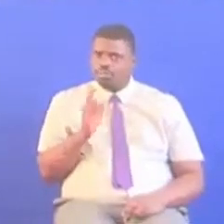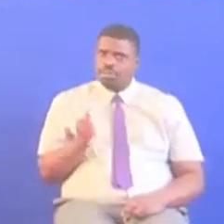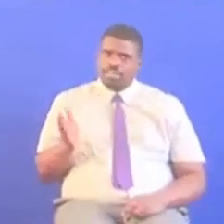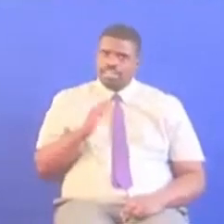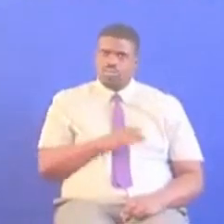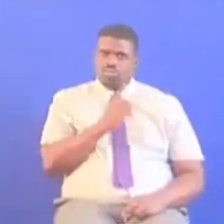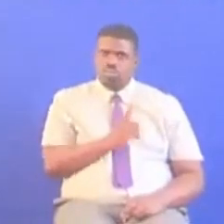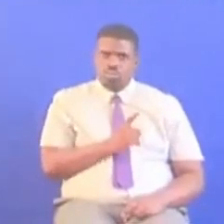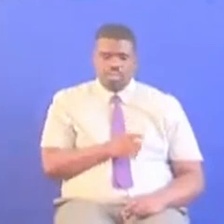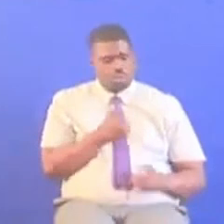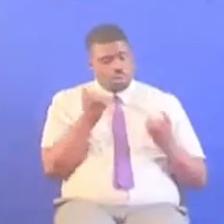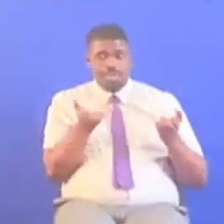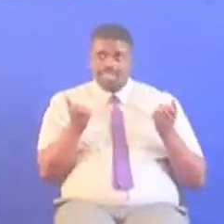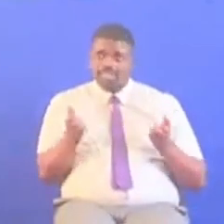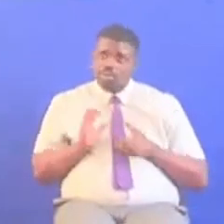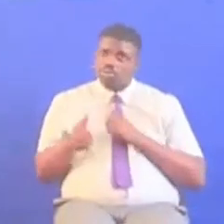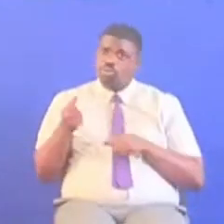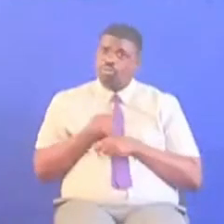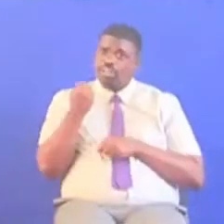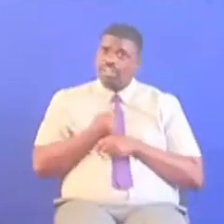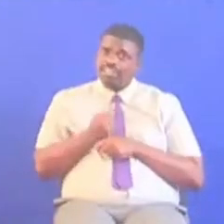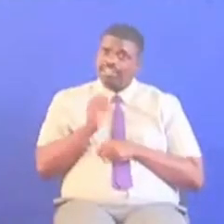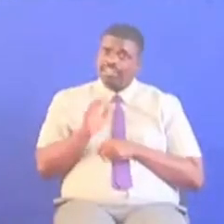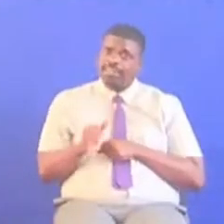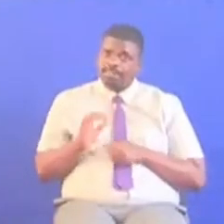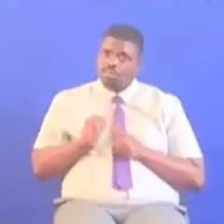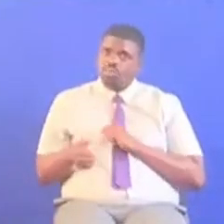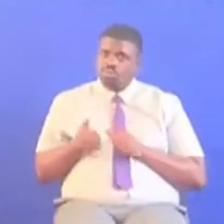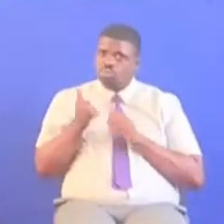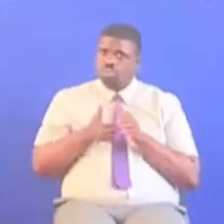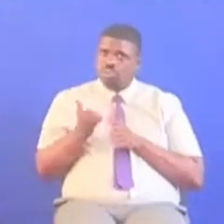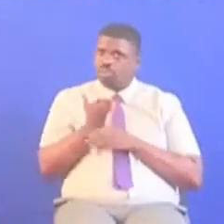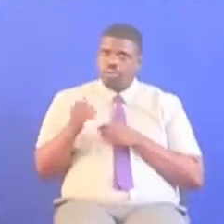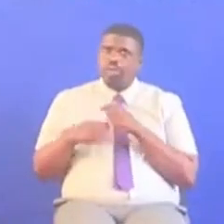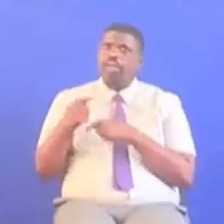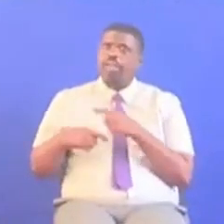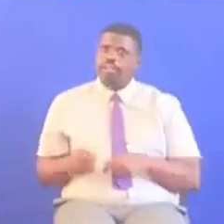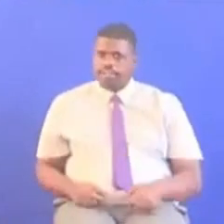siku moja wapa mbao wa machinga wana rusua kufanya kazi zao Ili kurusu utatumu mungine wendele